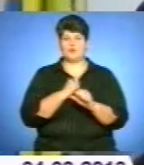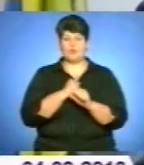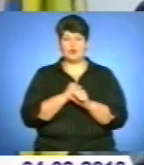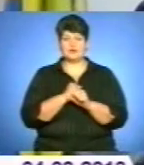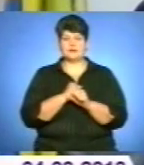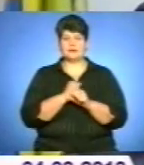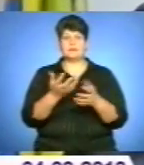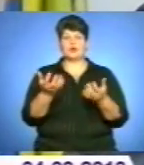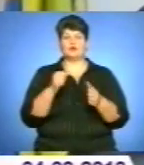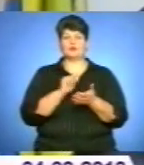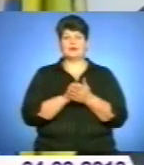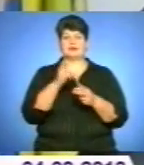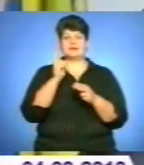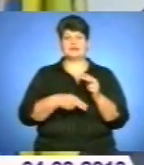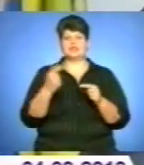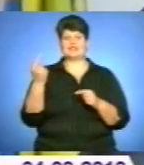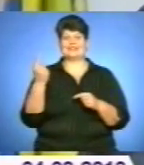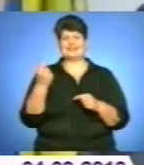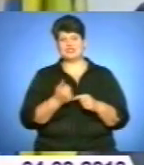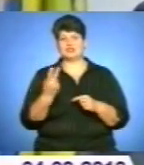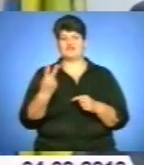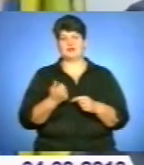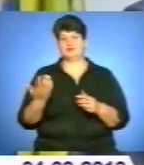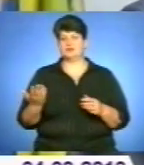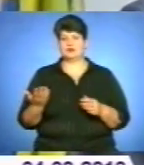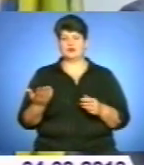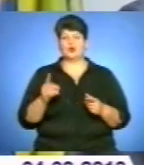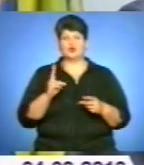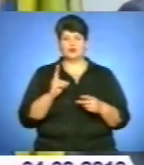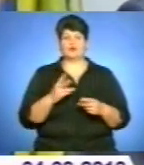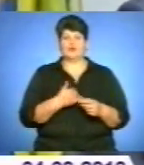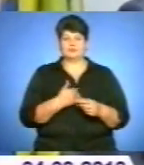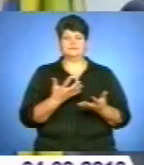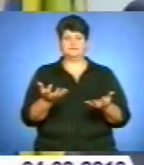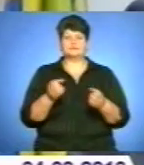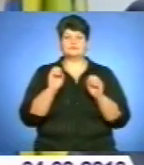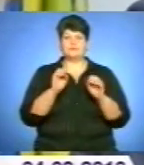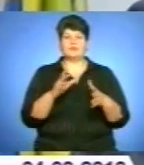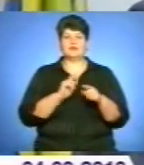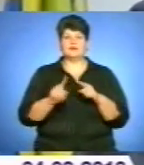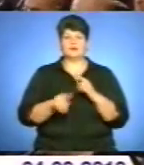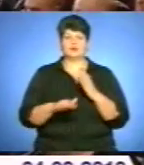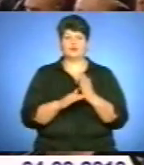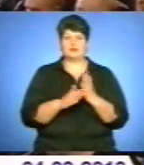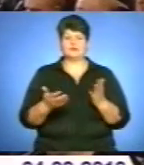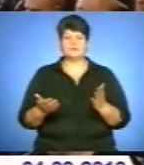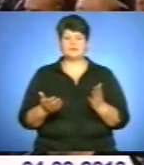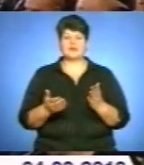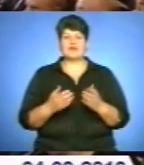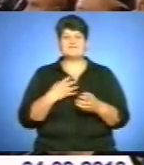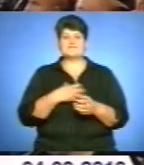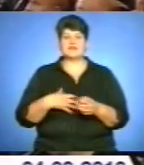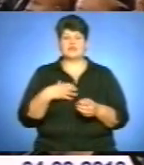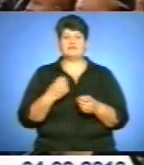скажімо так, найближчих тиждень-два. Тому хто має бажання подавати тримові документи і Аграрний фонд задовільнити всі прохання. Важливим джерелом